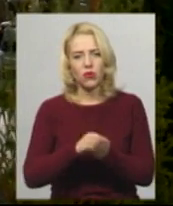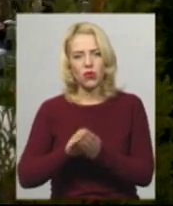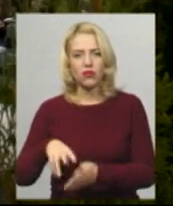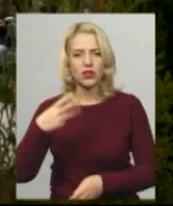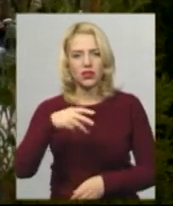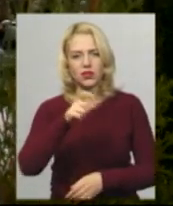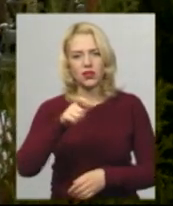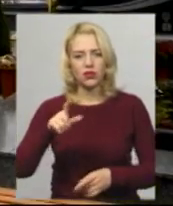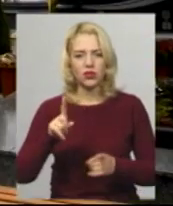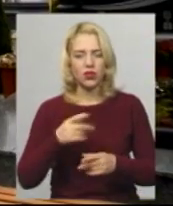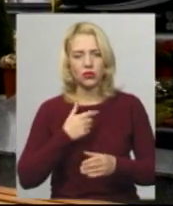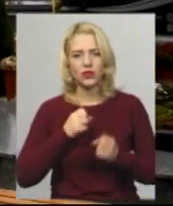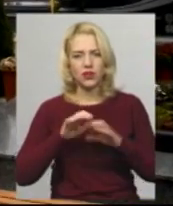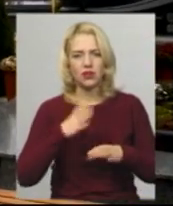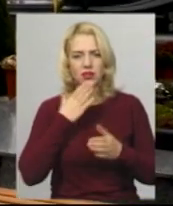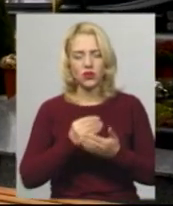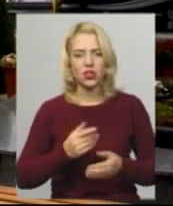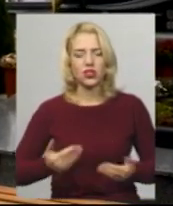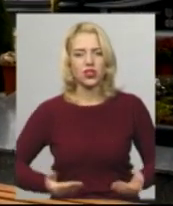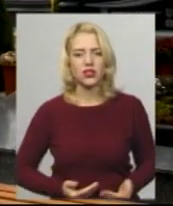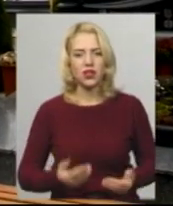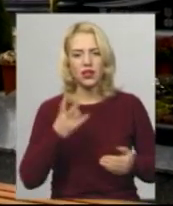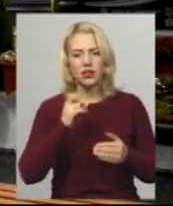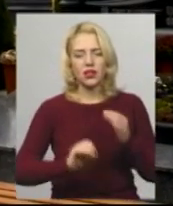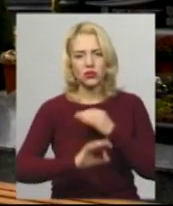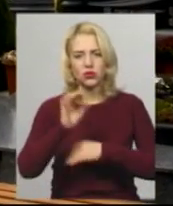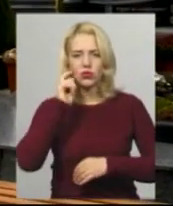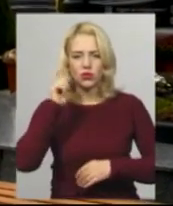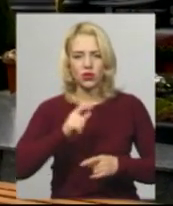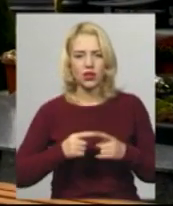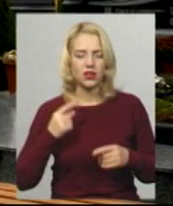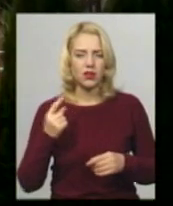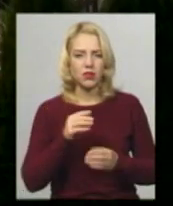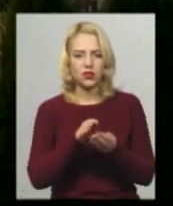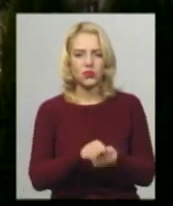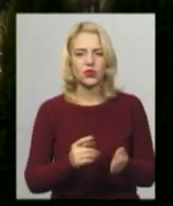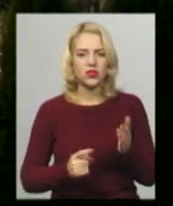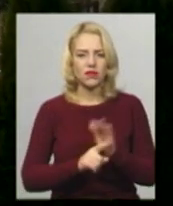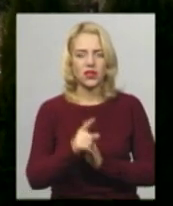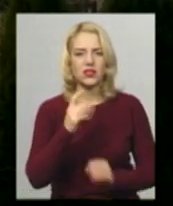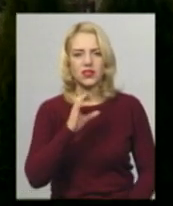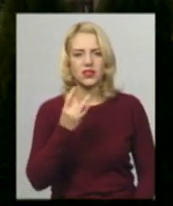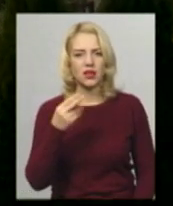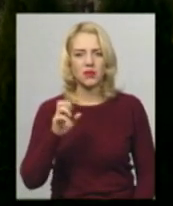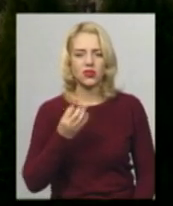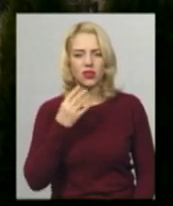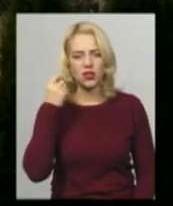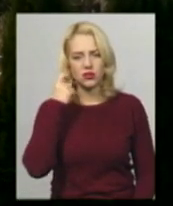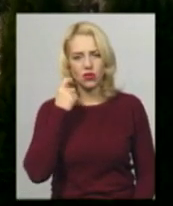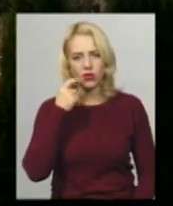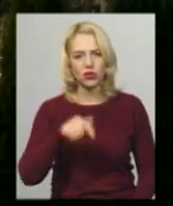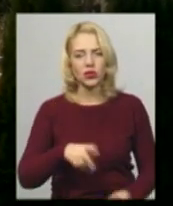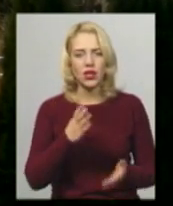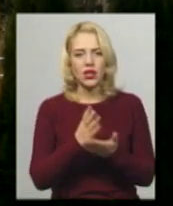віддали життя у боях на сході України чи померли від отриманих поранень. Перша могила з'явилася серпня 2014 року. В ній лежить 43-річний